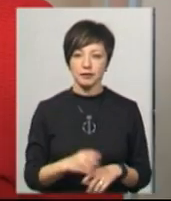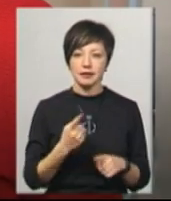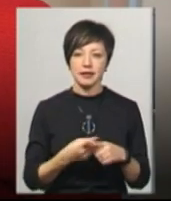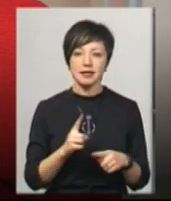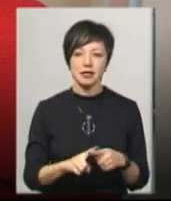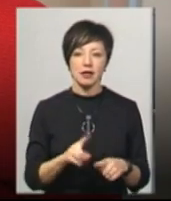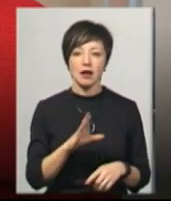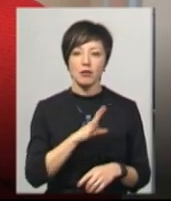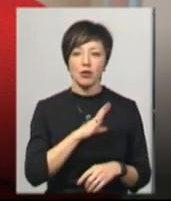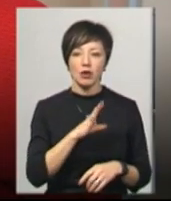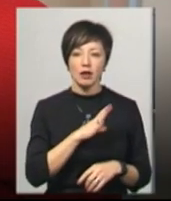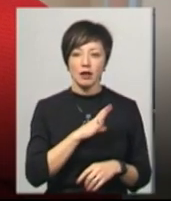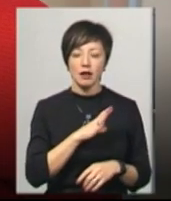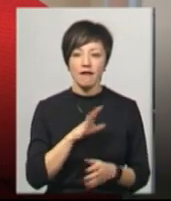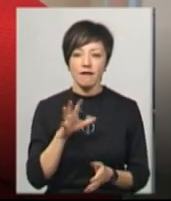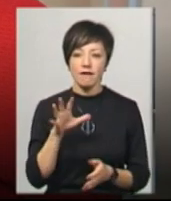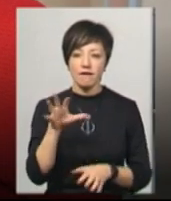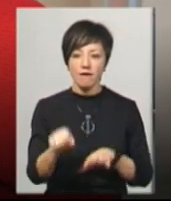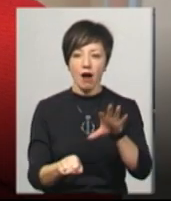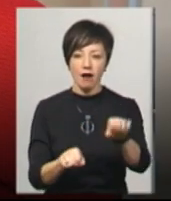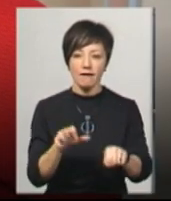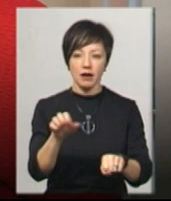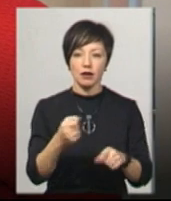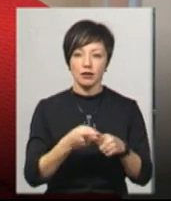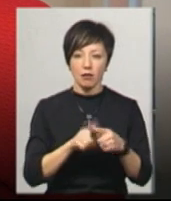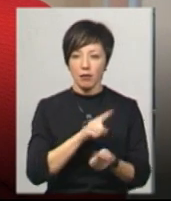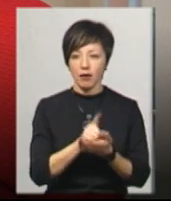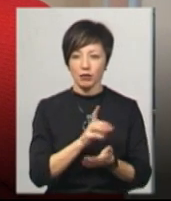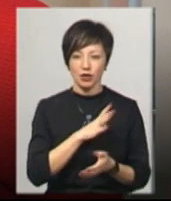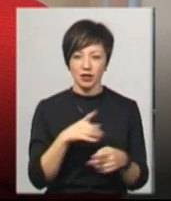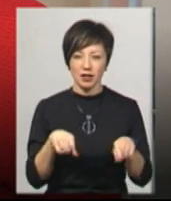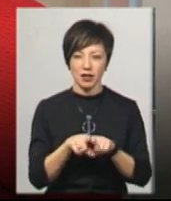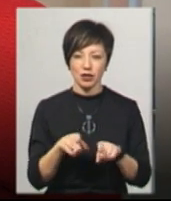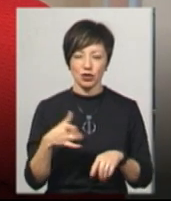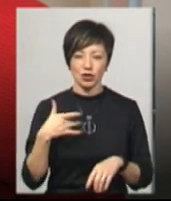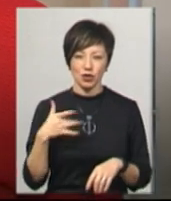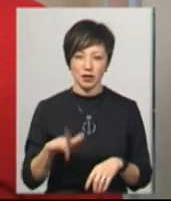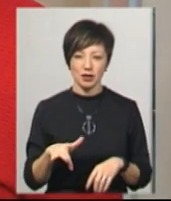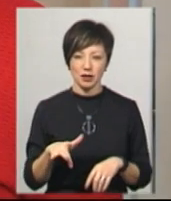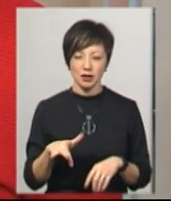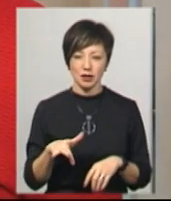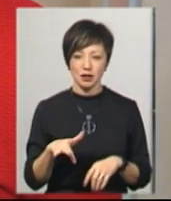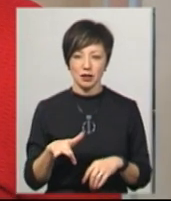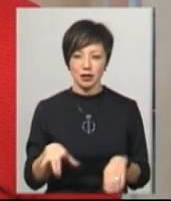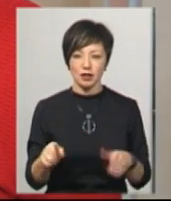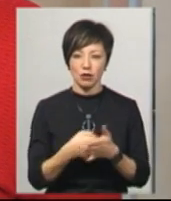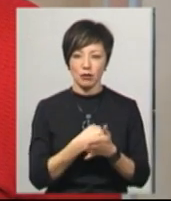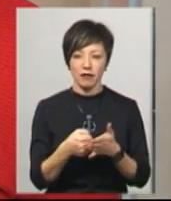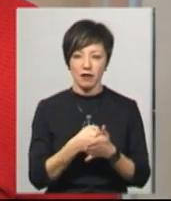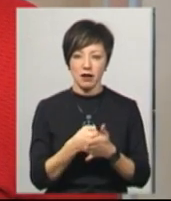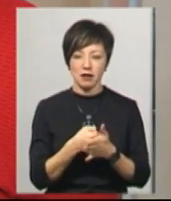були варвари, тому він має бути такий жорсткий, він добивається